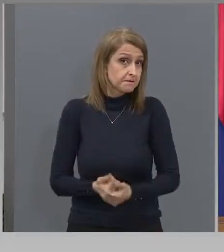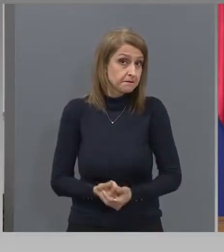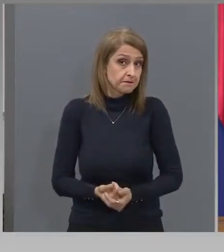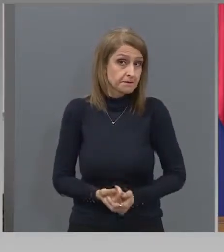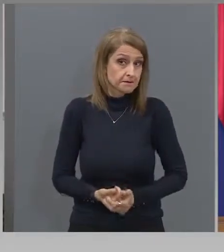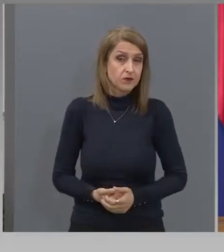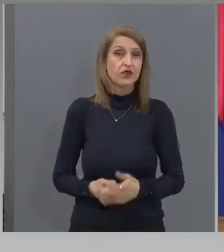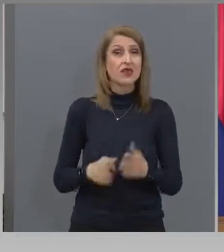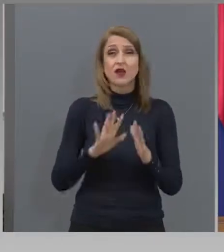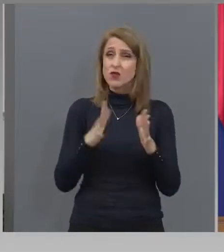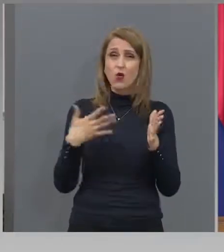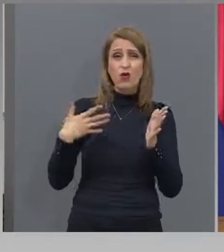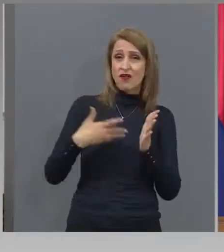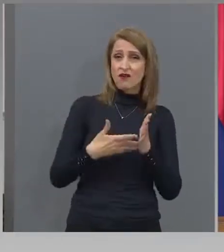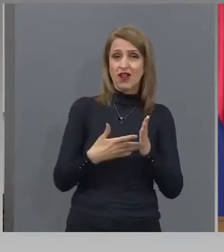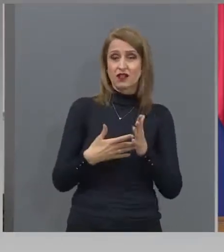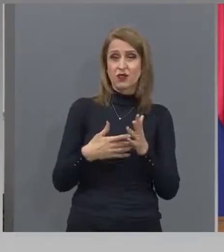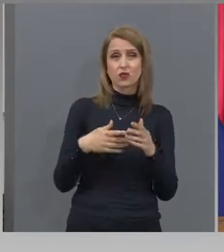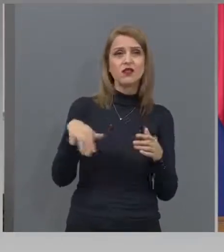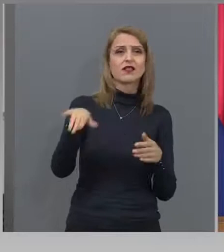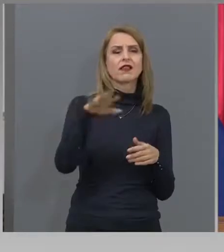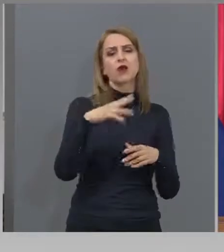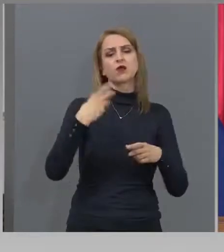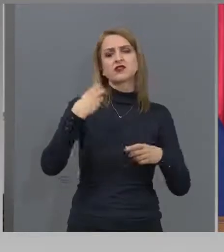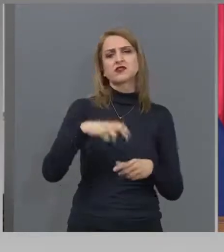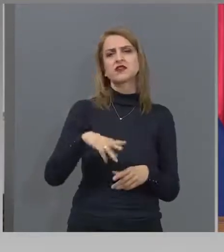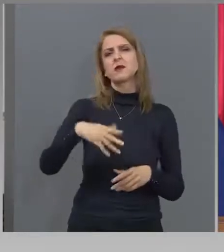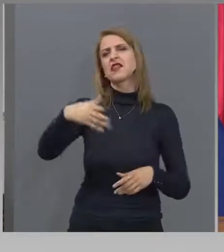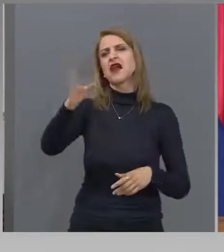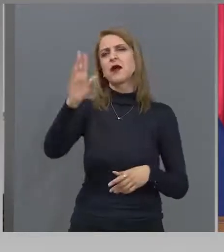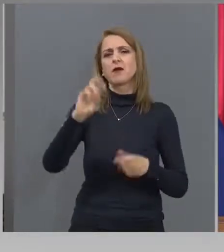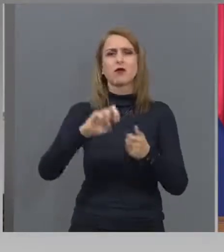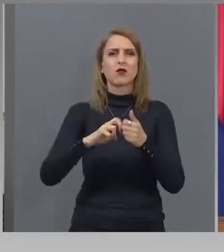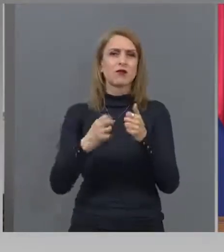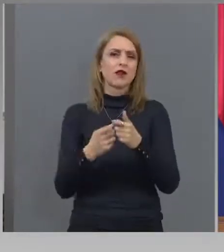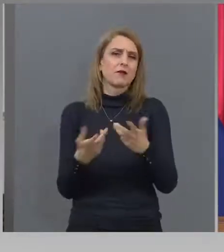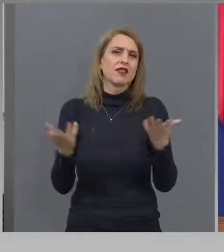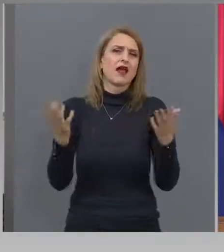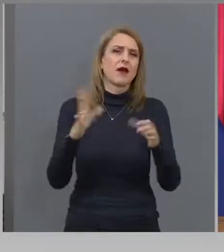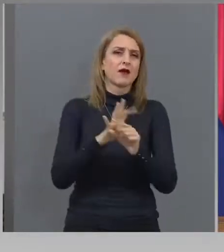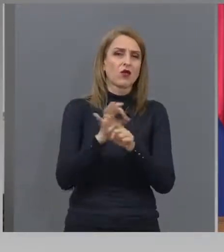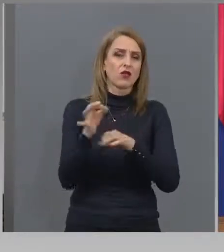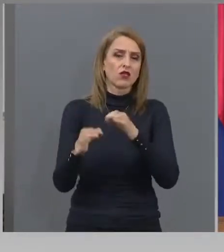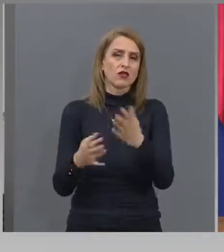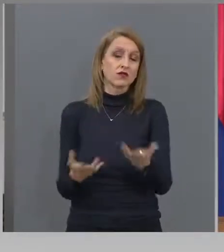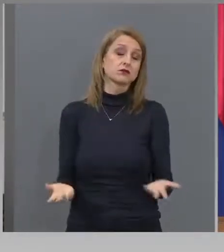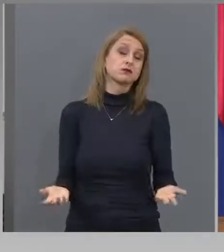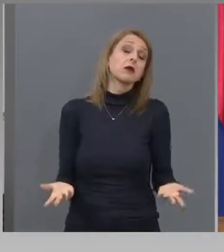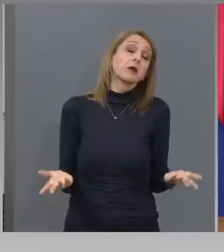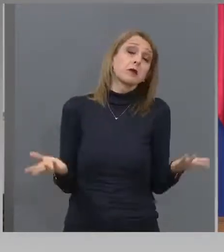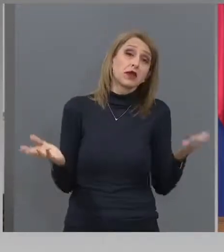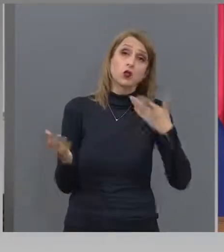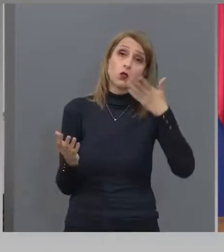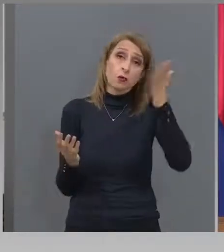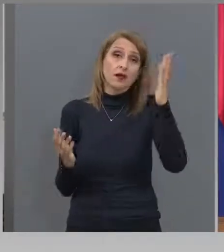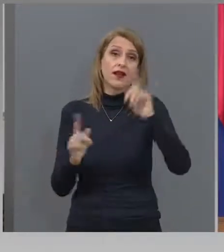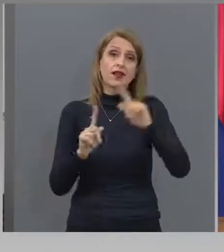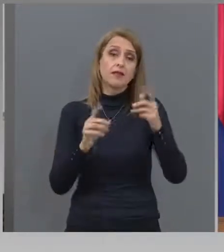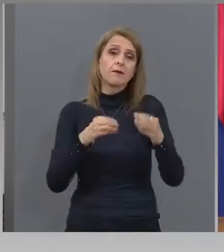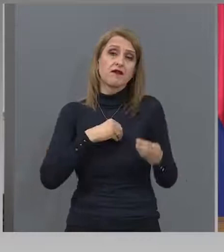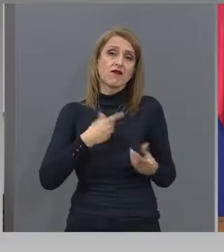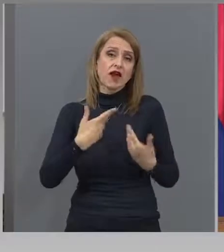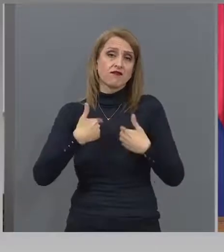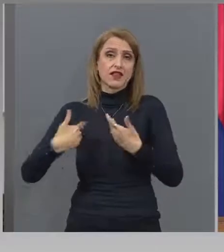Много е вредно това, като излезе някой и каже няма проблем, къв вирус, няма такова нещо. И добре, не ни вървайте на нас. Пушнете си